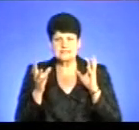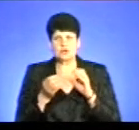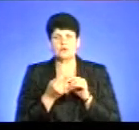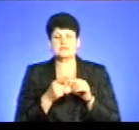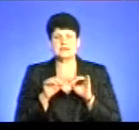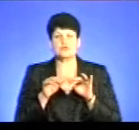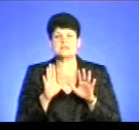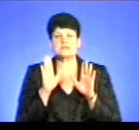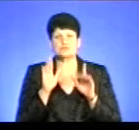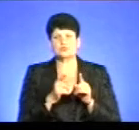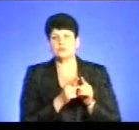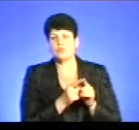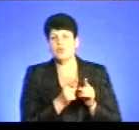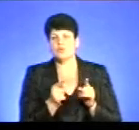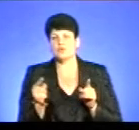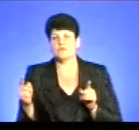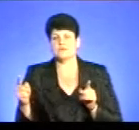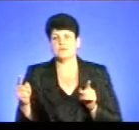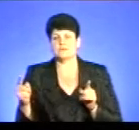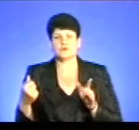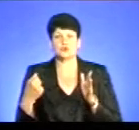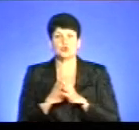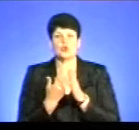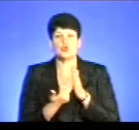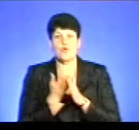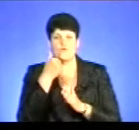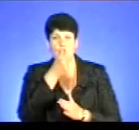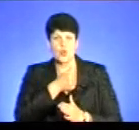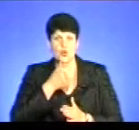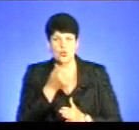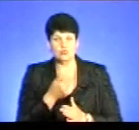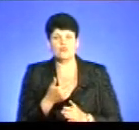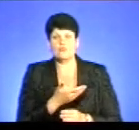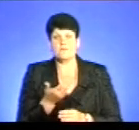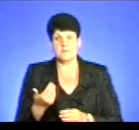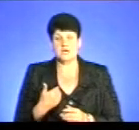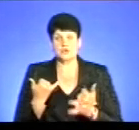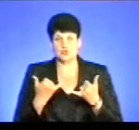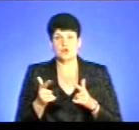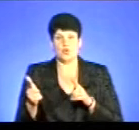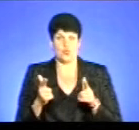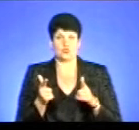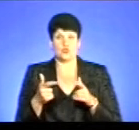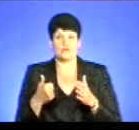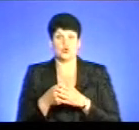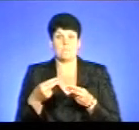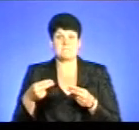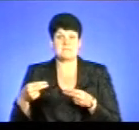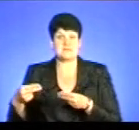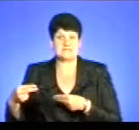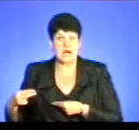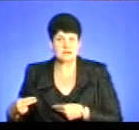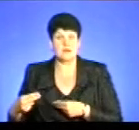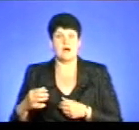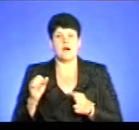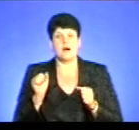він буде тривати до, скажімо так, до нового року. Тобто, ми сьогодні готові до підписання. Для того,